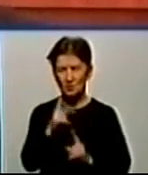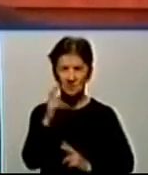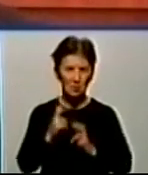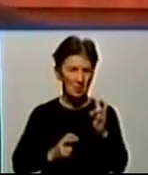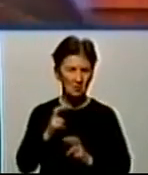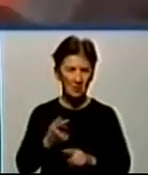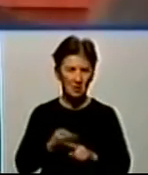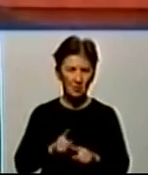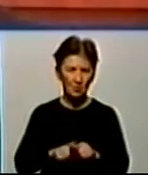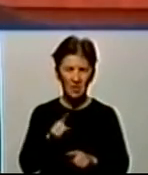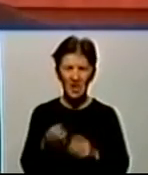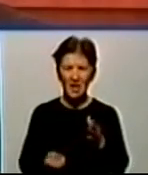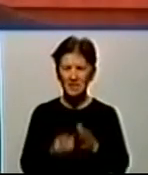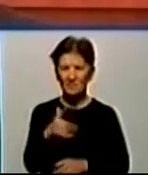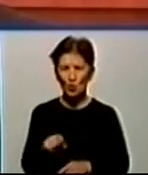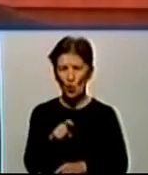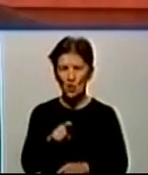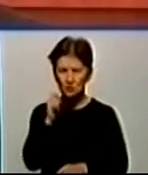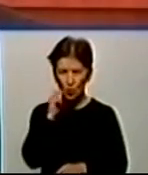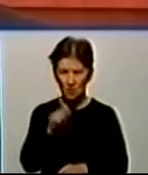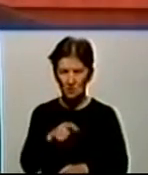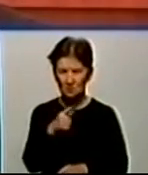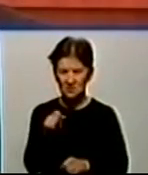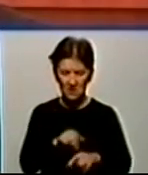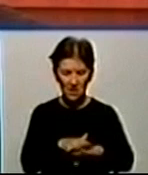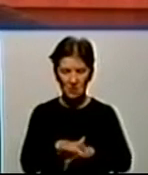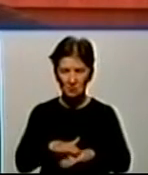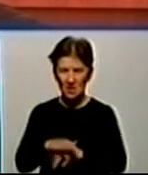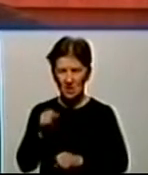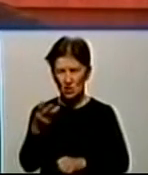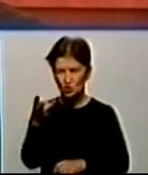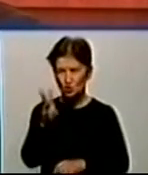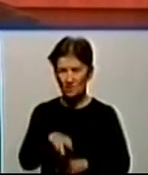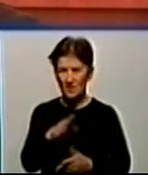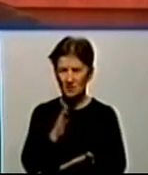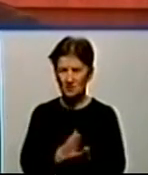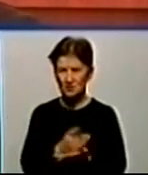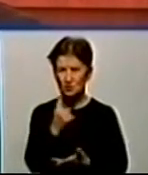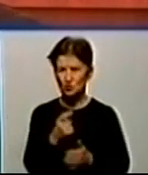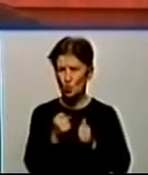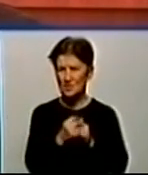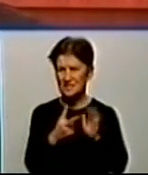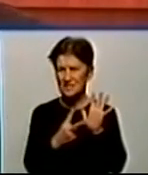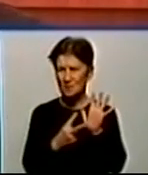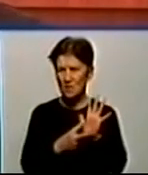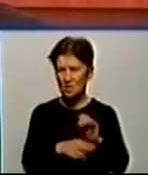природний газ перед НАК «Нафтогаз України» без врахування вставних фінансових санкцій становить 117